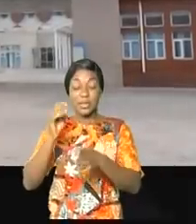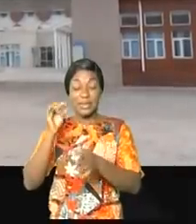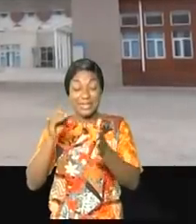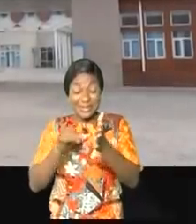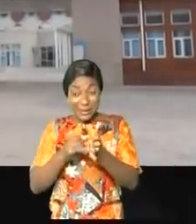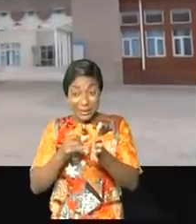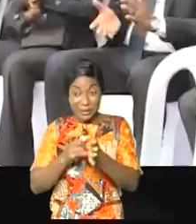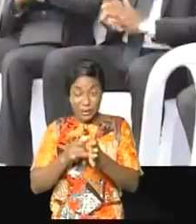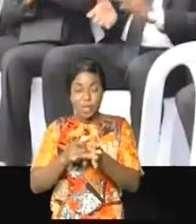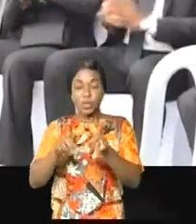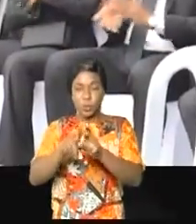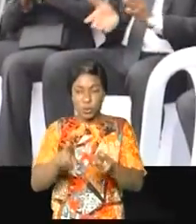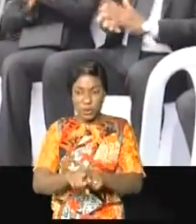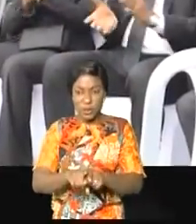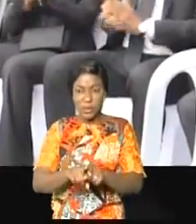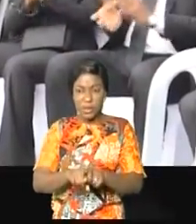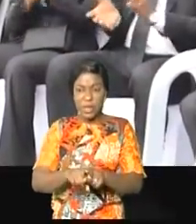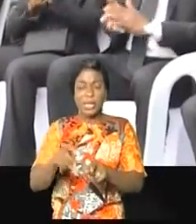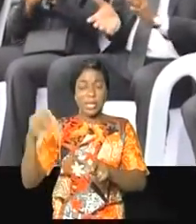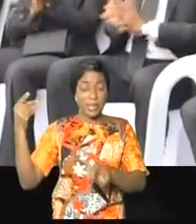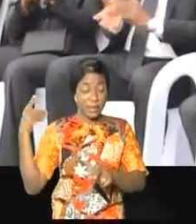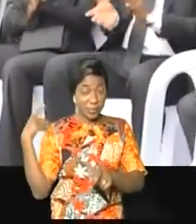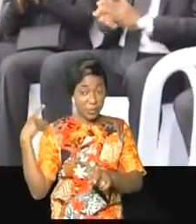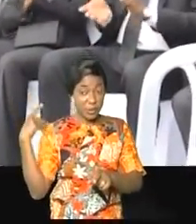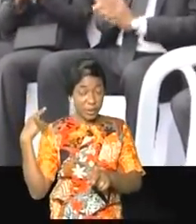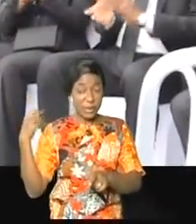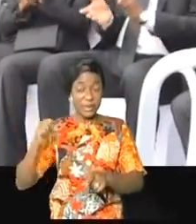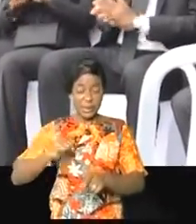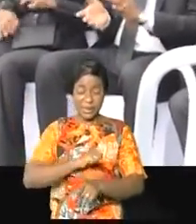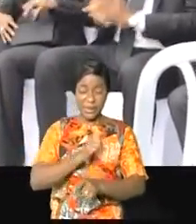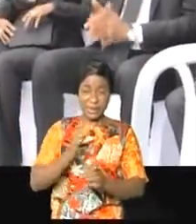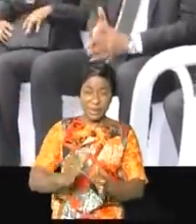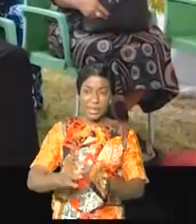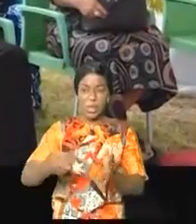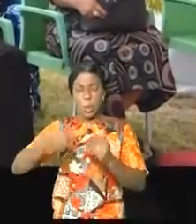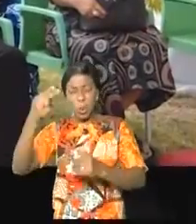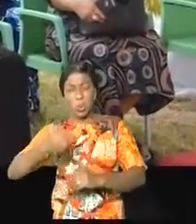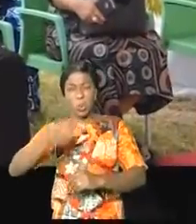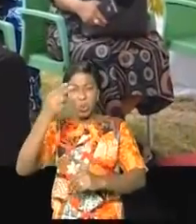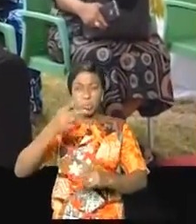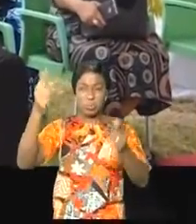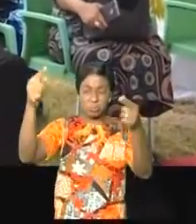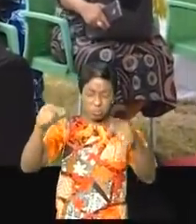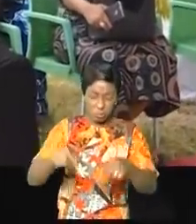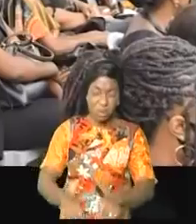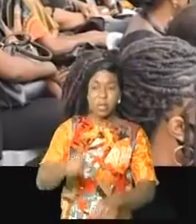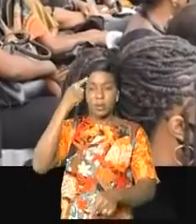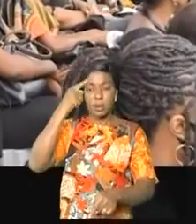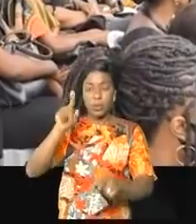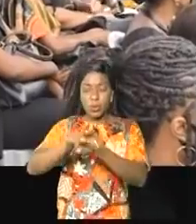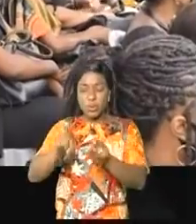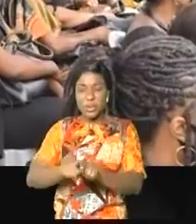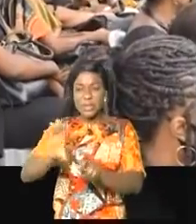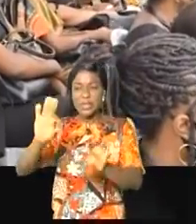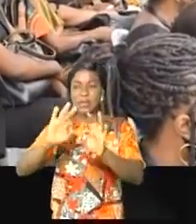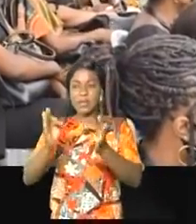cinquantenaire, les diplomates, les députés nationaux, sénateurs, officiers généraux et autres officiels ainsi que sa famille biologique